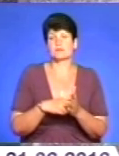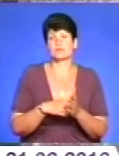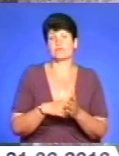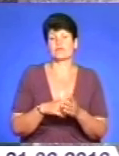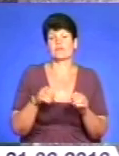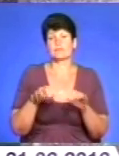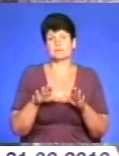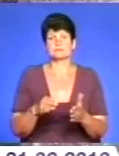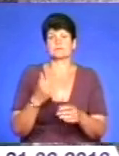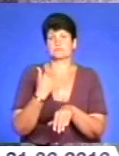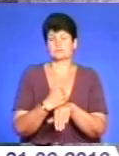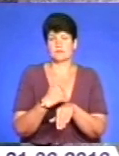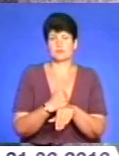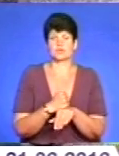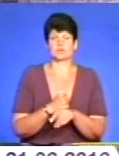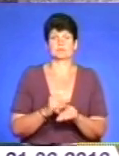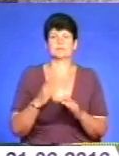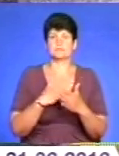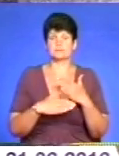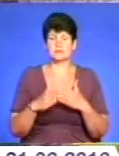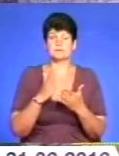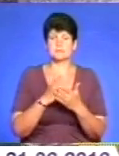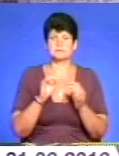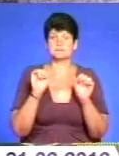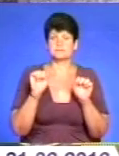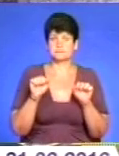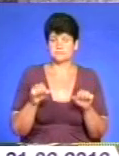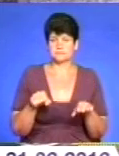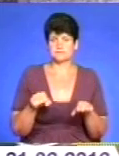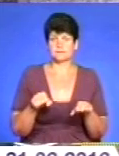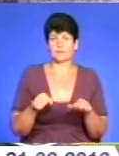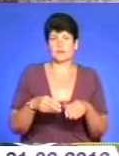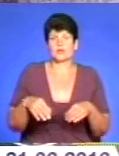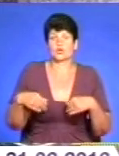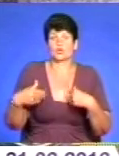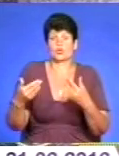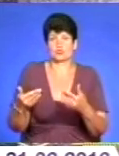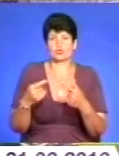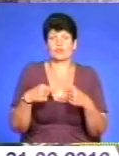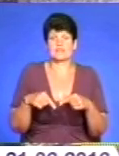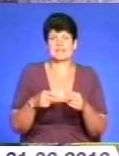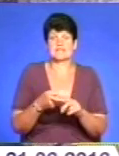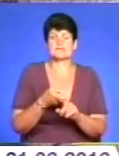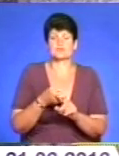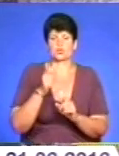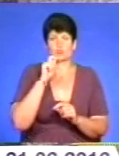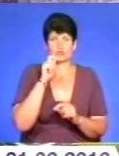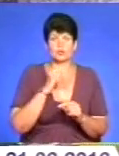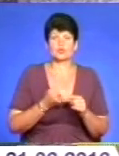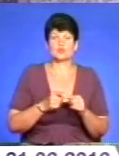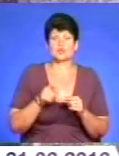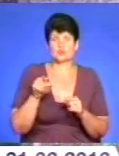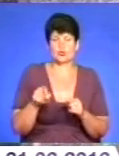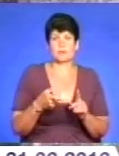щоб маломобідні групи населення мали доступ по відділенню зв'язку повністю України. Тому ми до цього